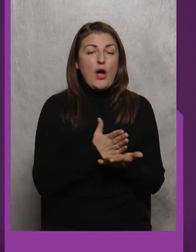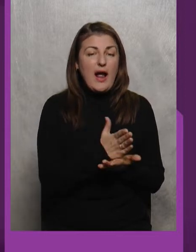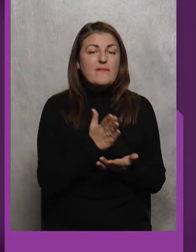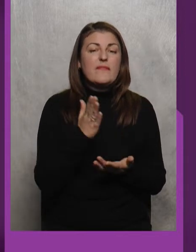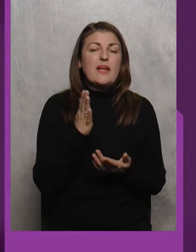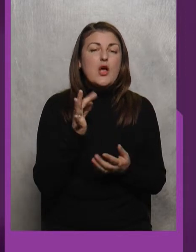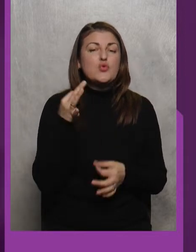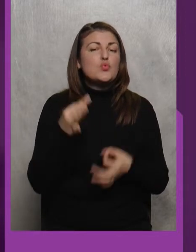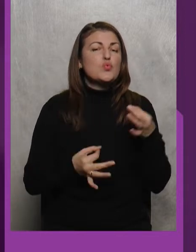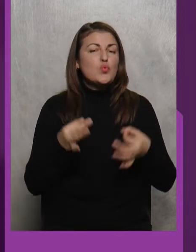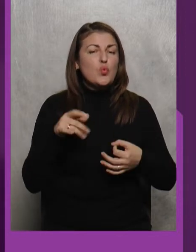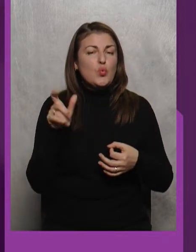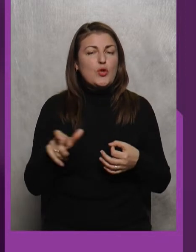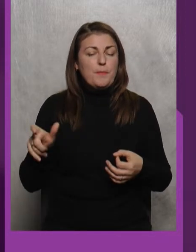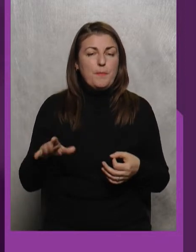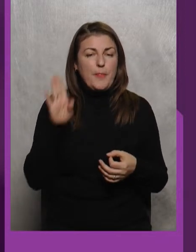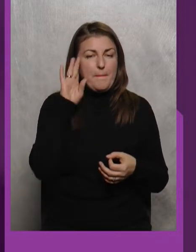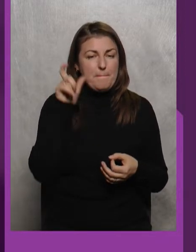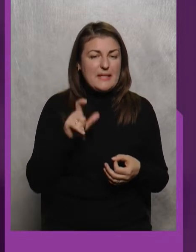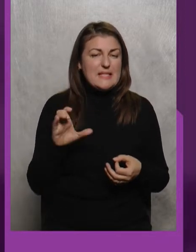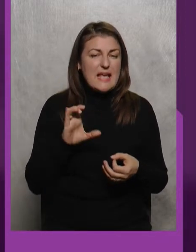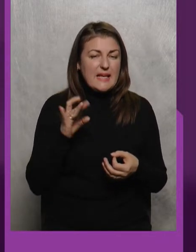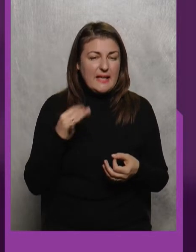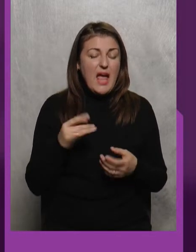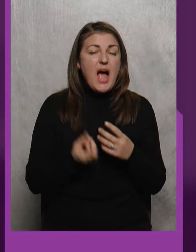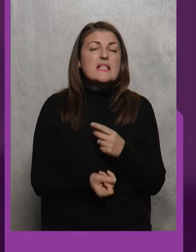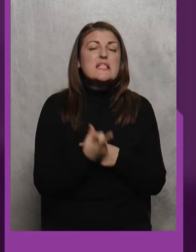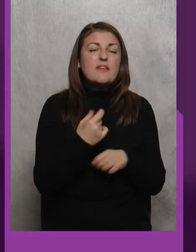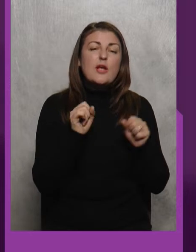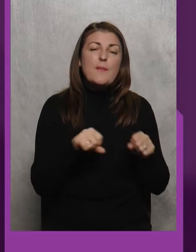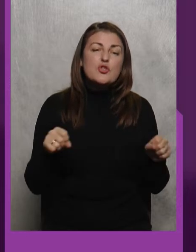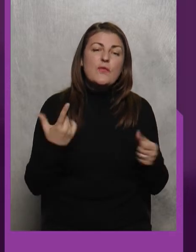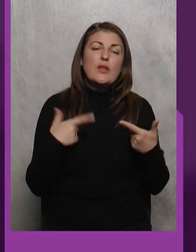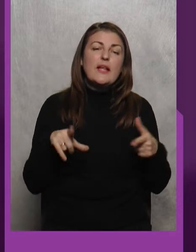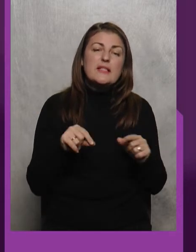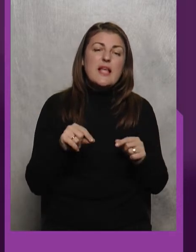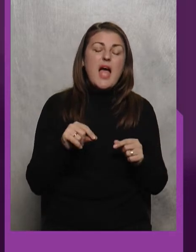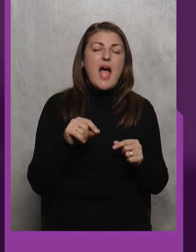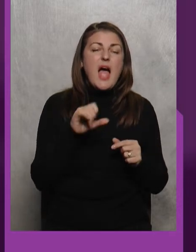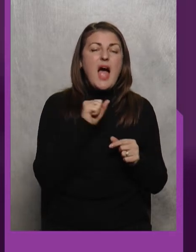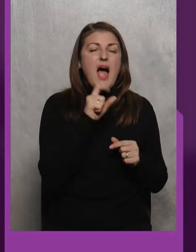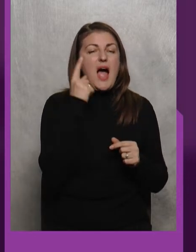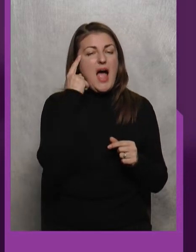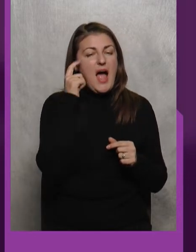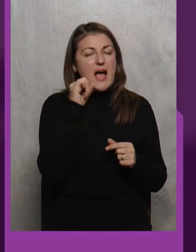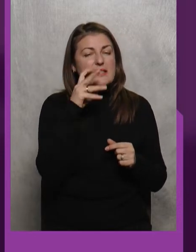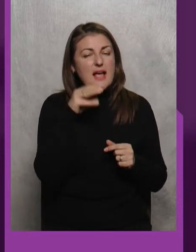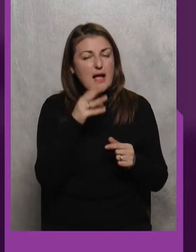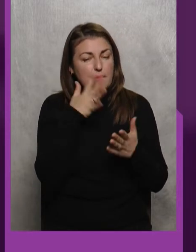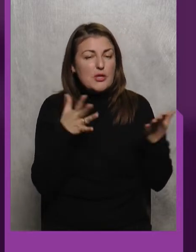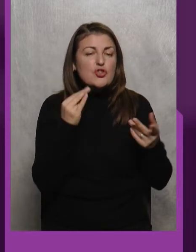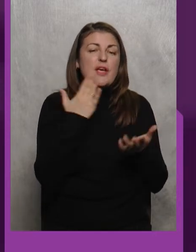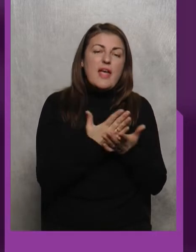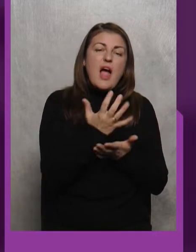суддів Пане Сергій От звідки можливо десь азіатів більше? Чи є квота?